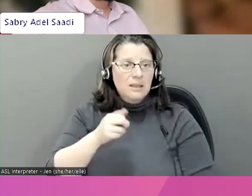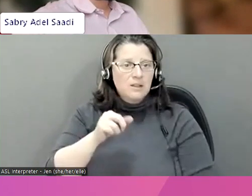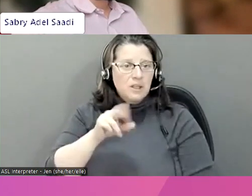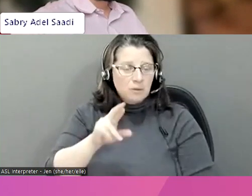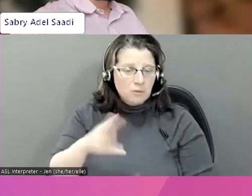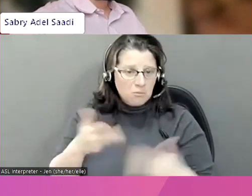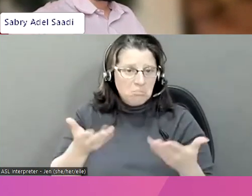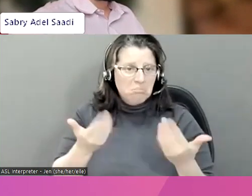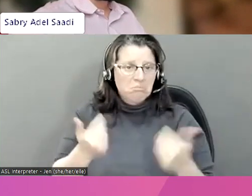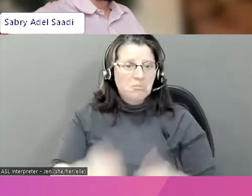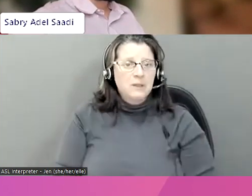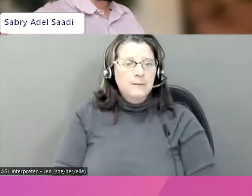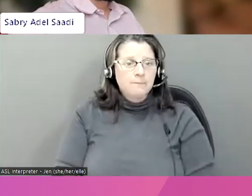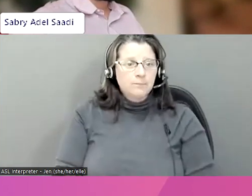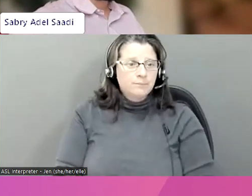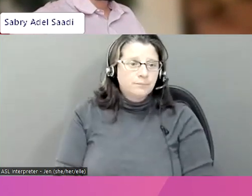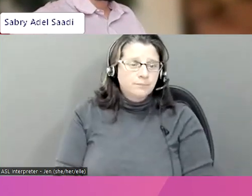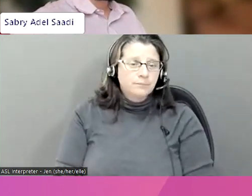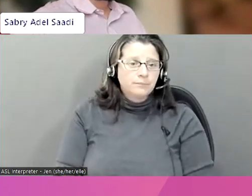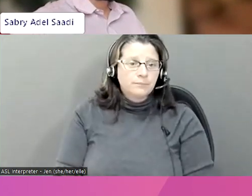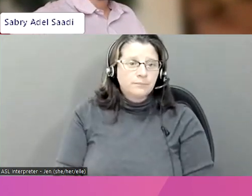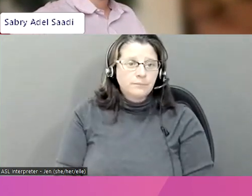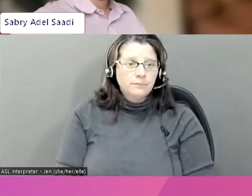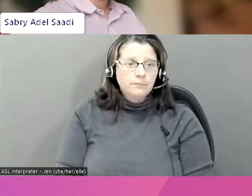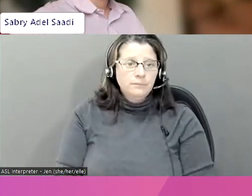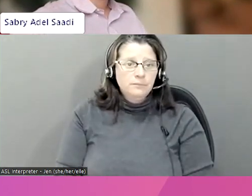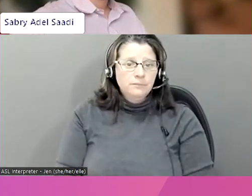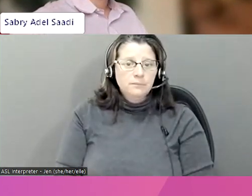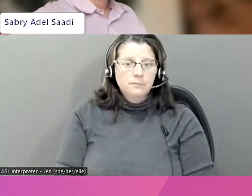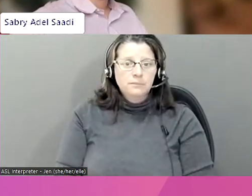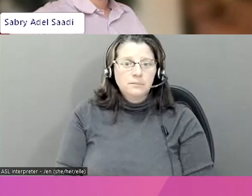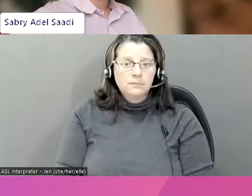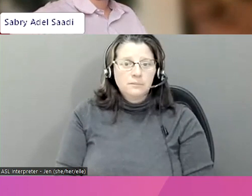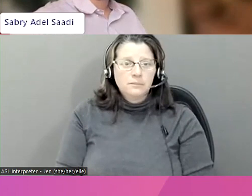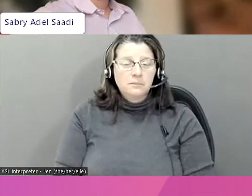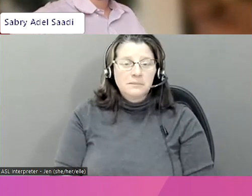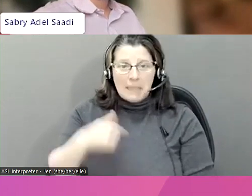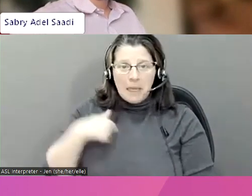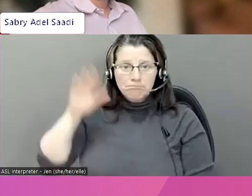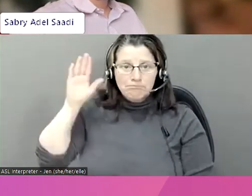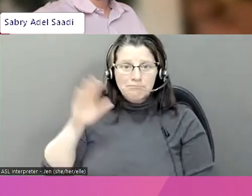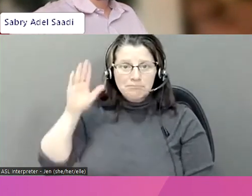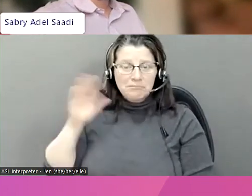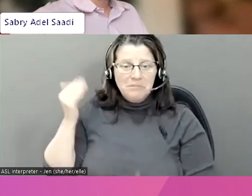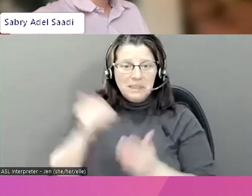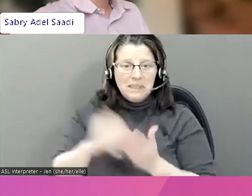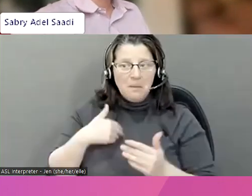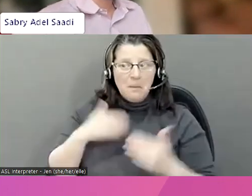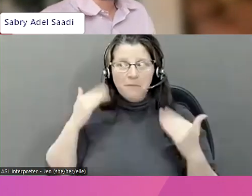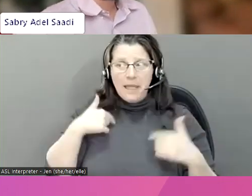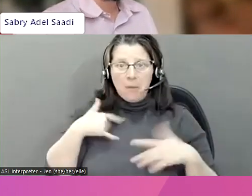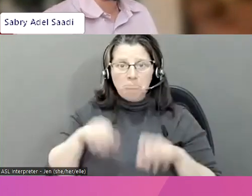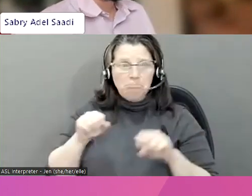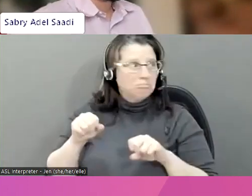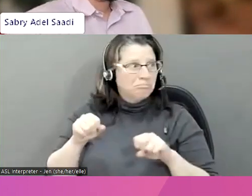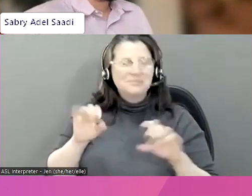'antiracisme et de l'extrême droite? Oui, je peux répondre.